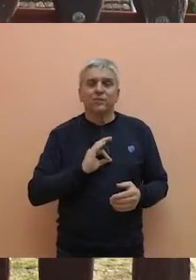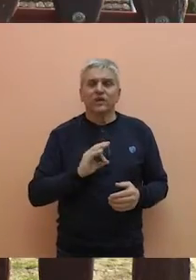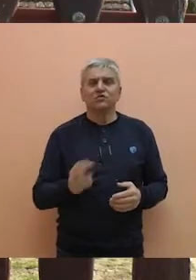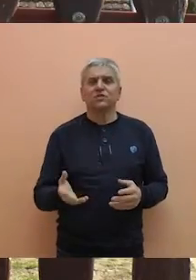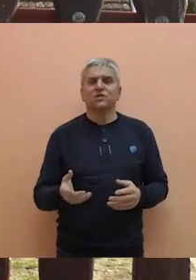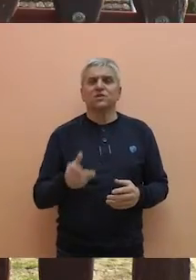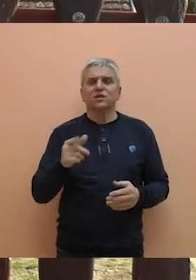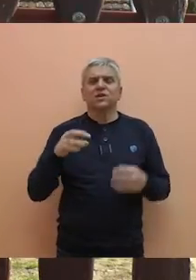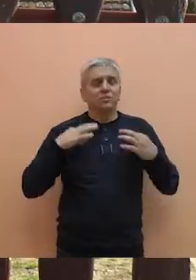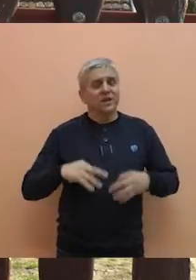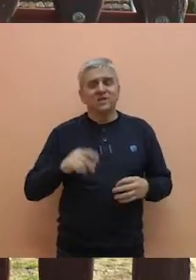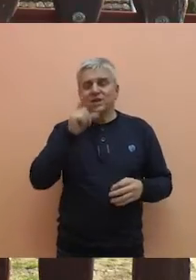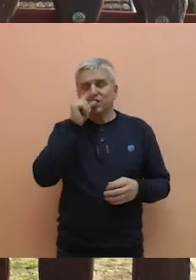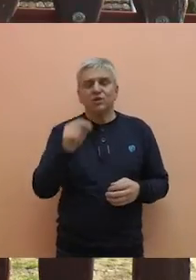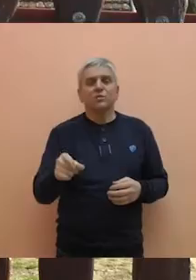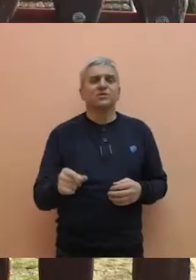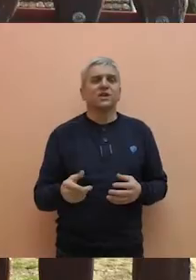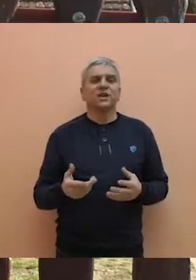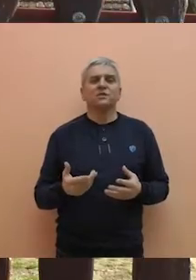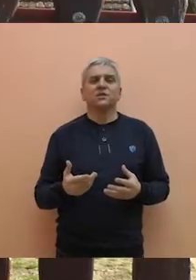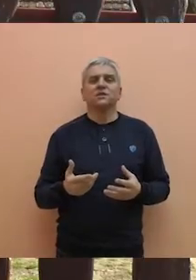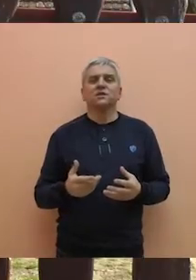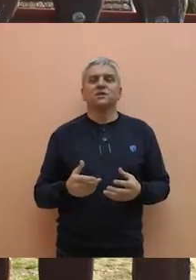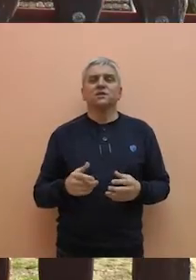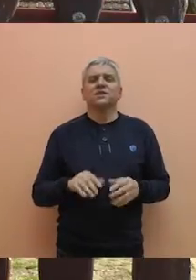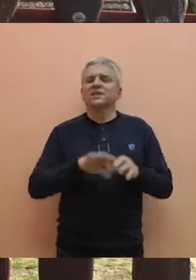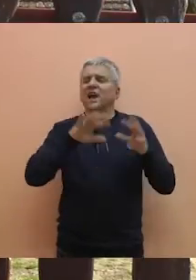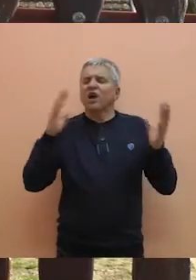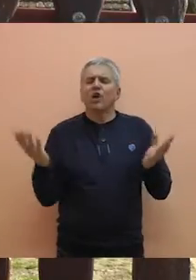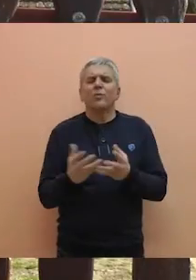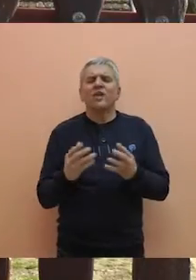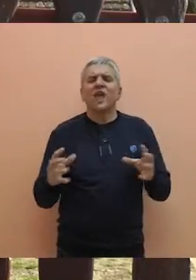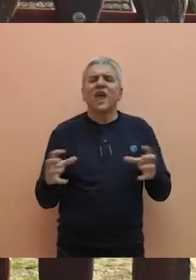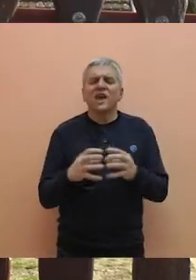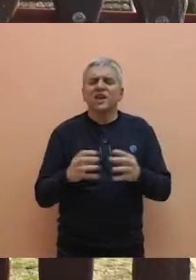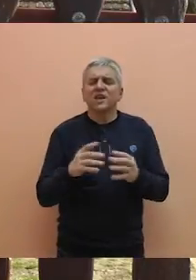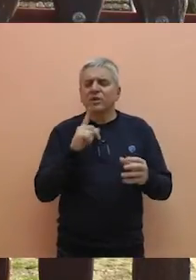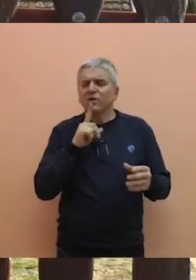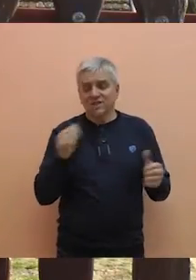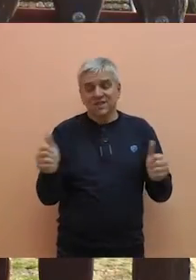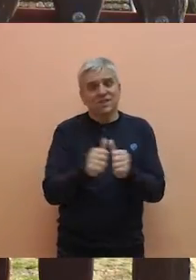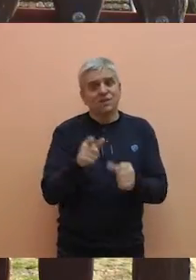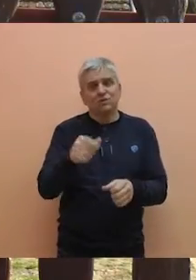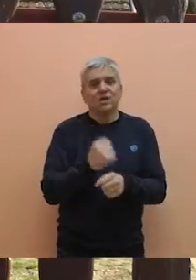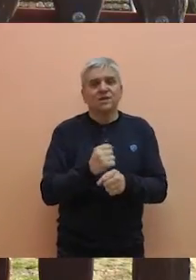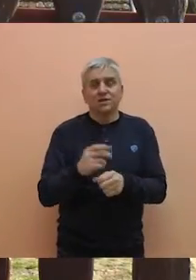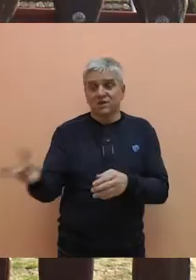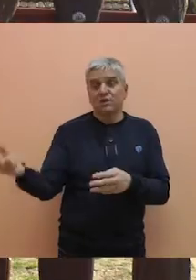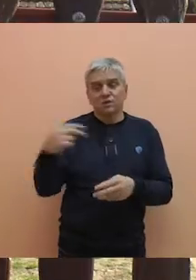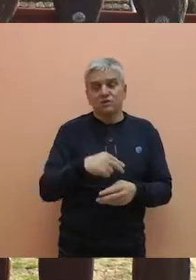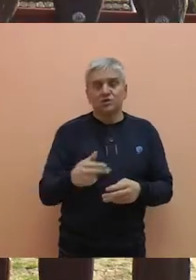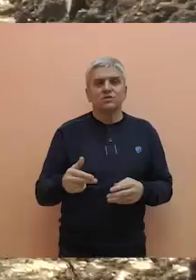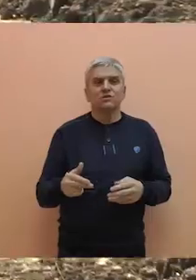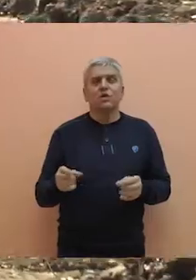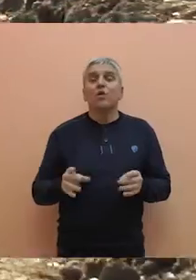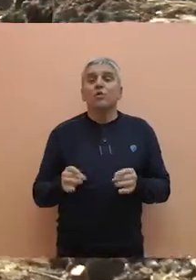samoupravi, i predsedniku opštine, i celoj ekipi oko njega, stvarno, evo, izašli su nam u